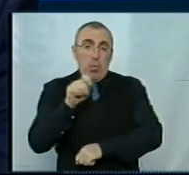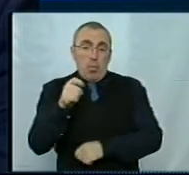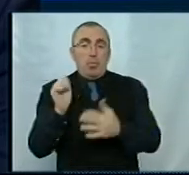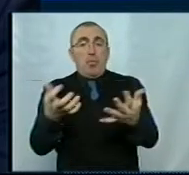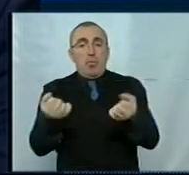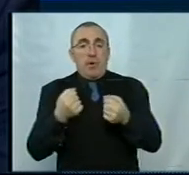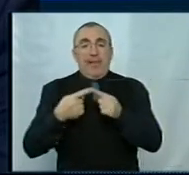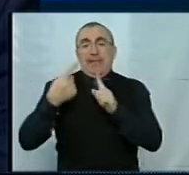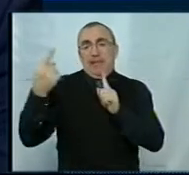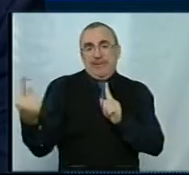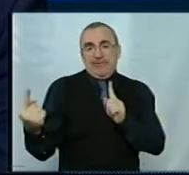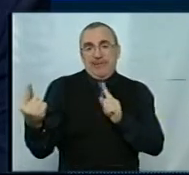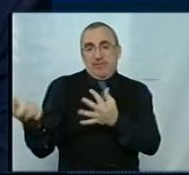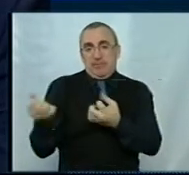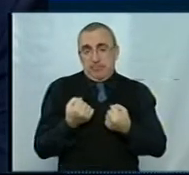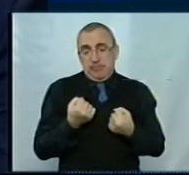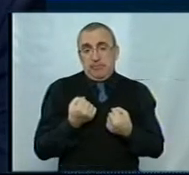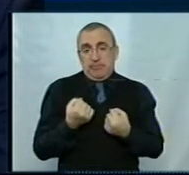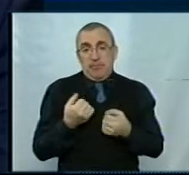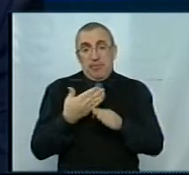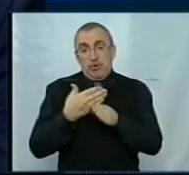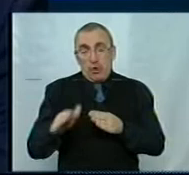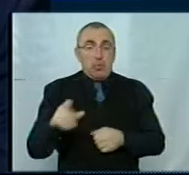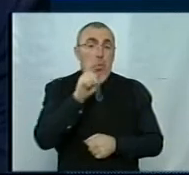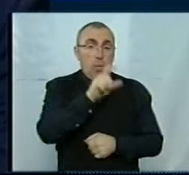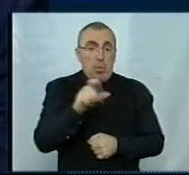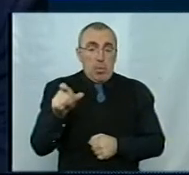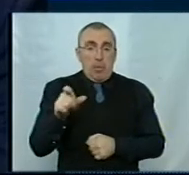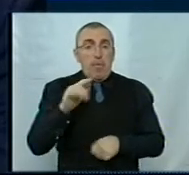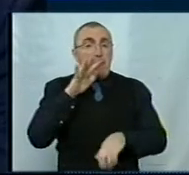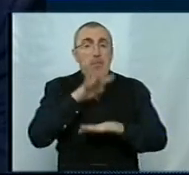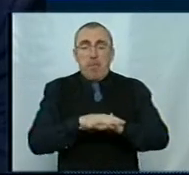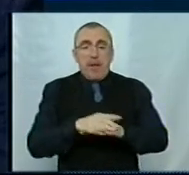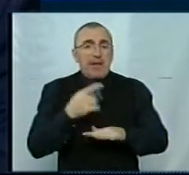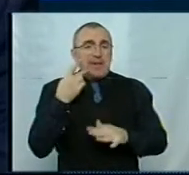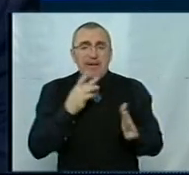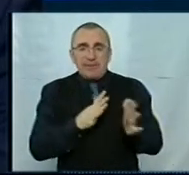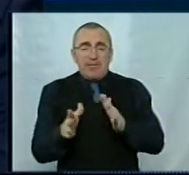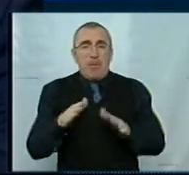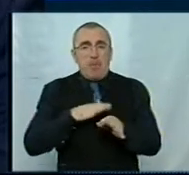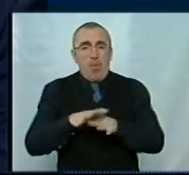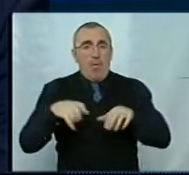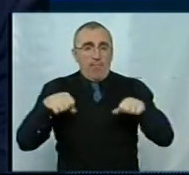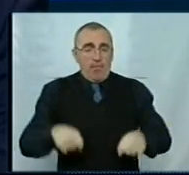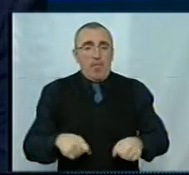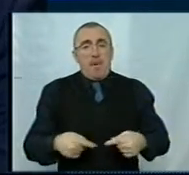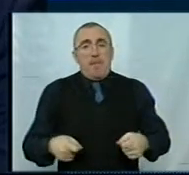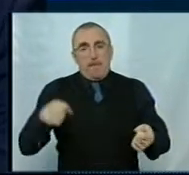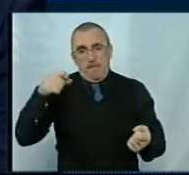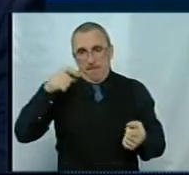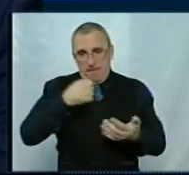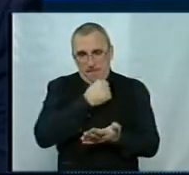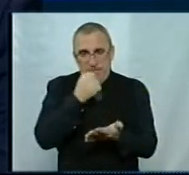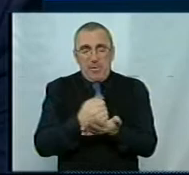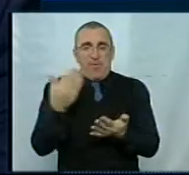отримати і дистанційно, насправді. Оскільки частина людей... Бо банк не завжди наділений повноваженнями підтверджувати ваше